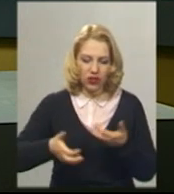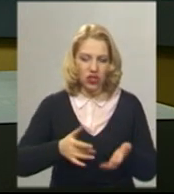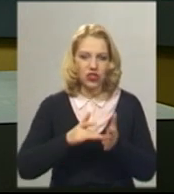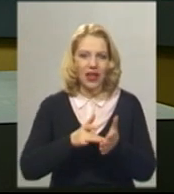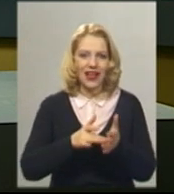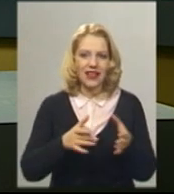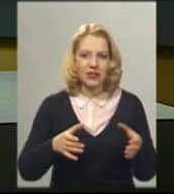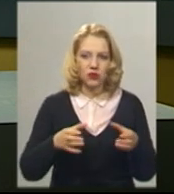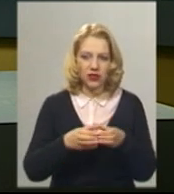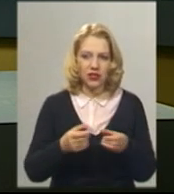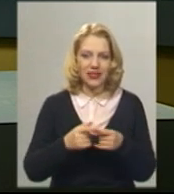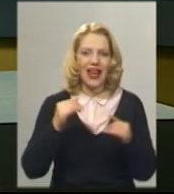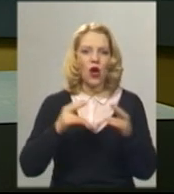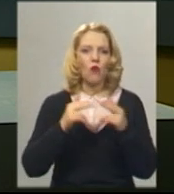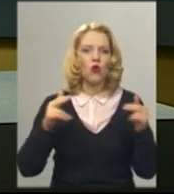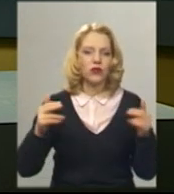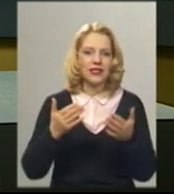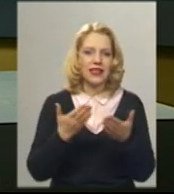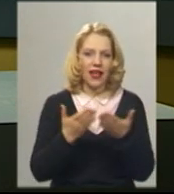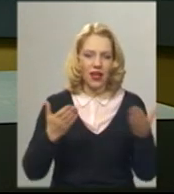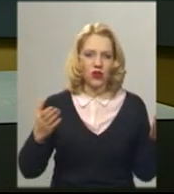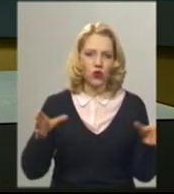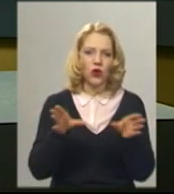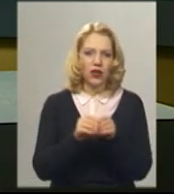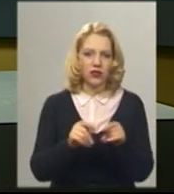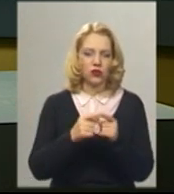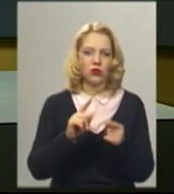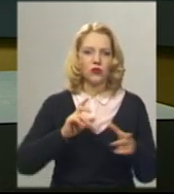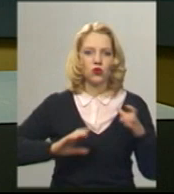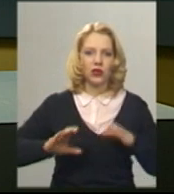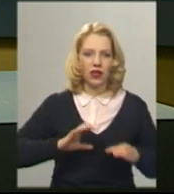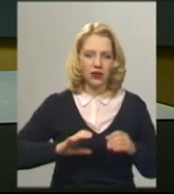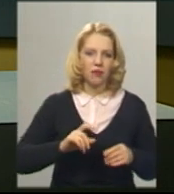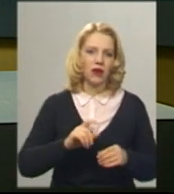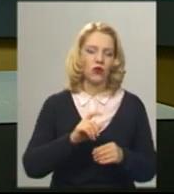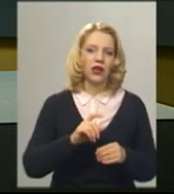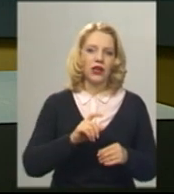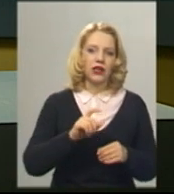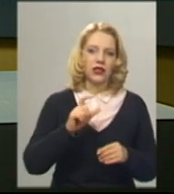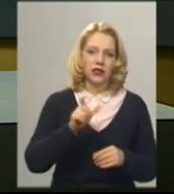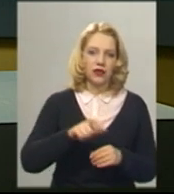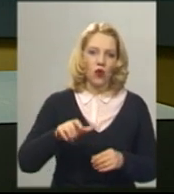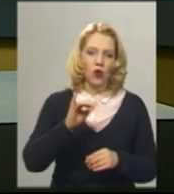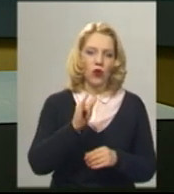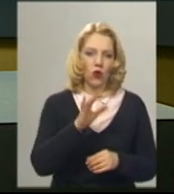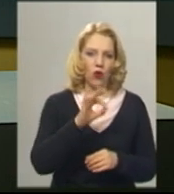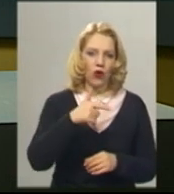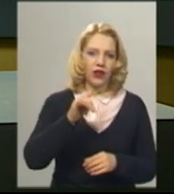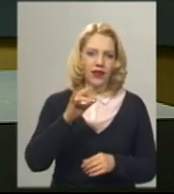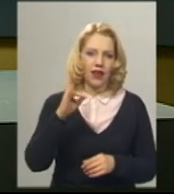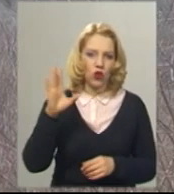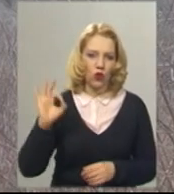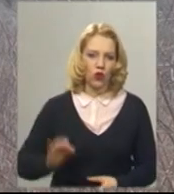історичного музею. Заповідника спільно із студентами університету імені Івана Огієнка. Більше розповість Світлана Поробок.